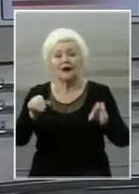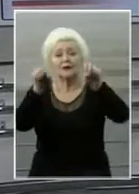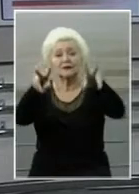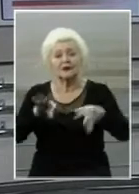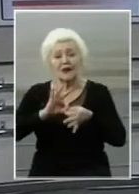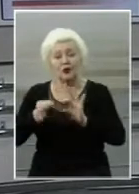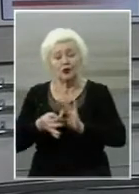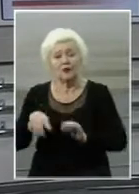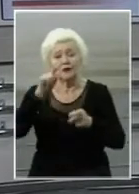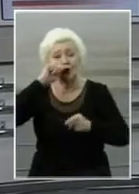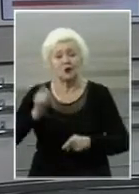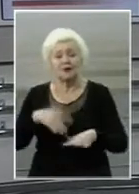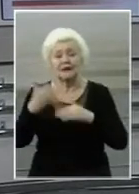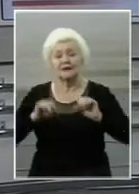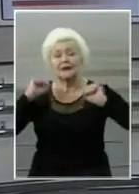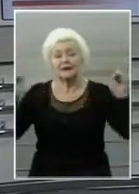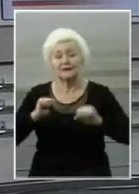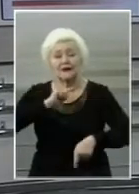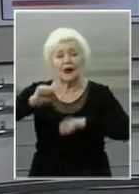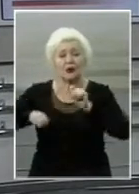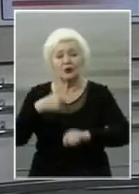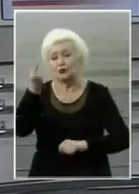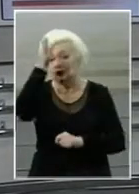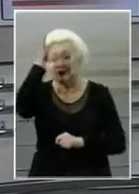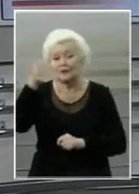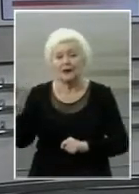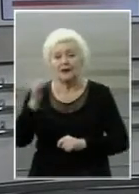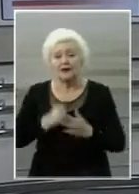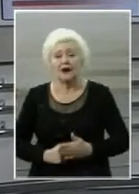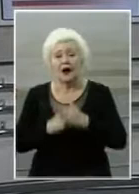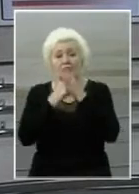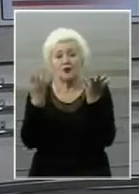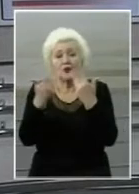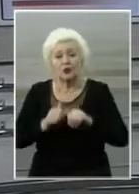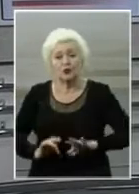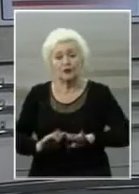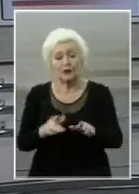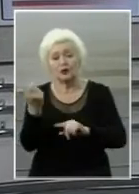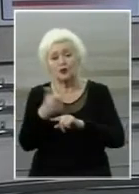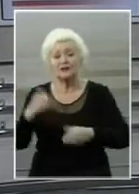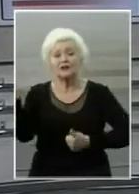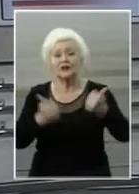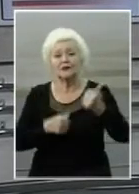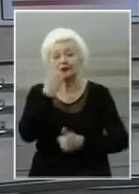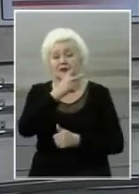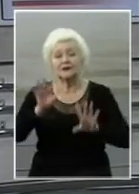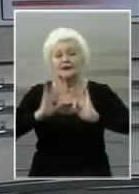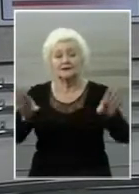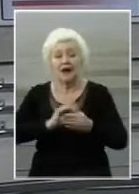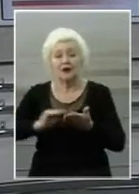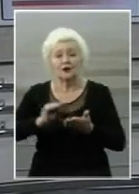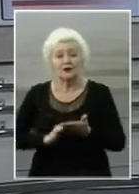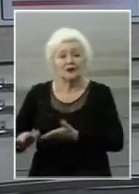Олімпіади України серед спортсменів з порушеннями інтелекту та опорно-рухового апарату. Більше про змагання дивіться у сюжеті